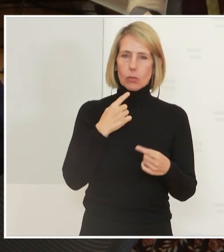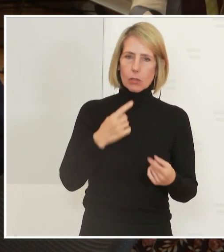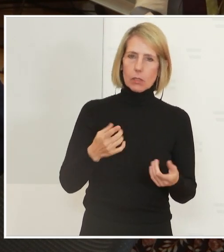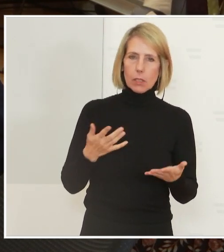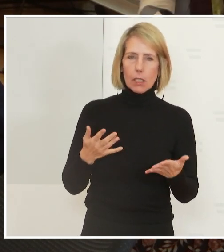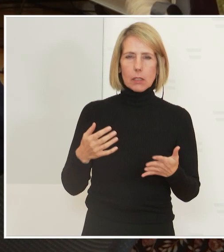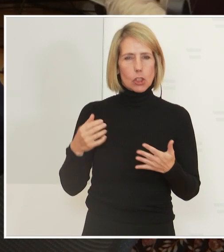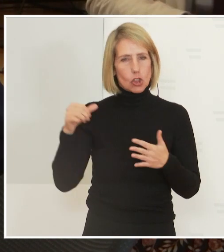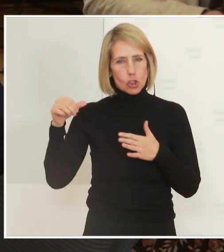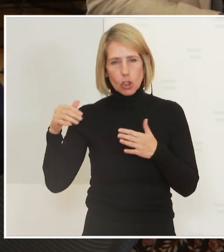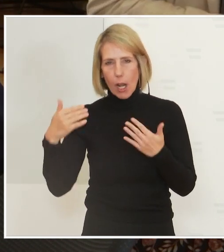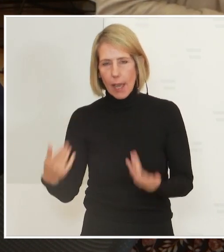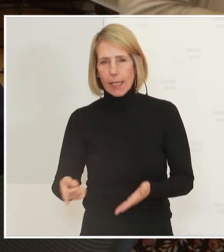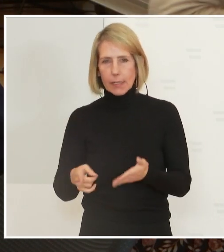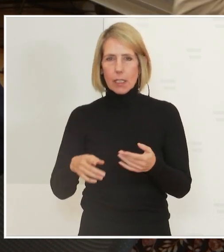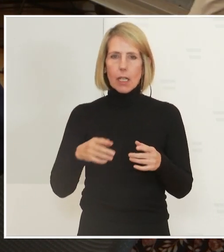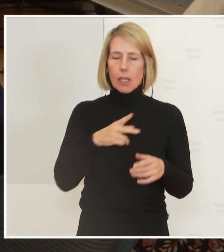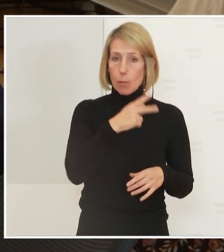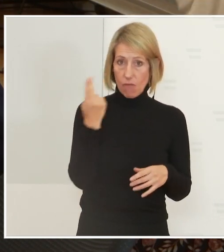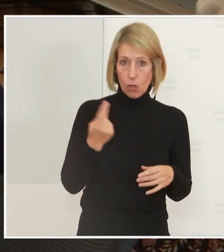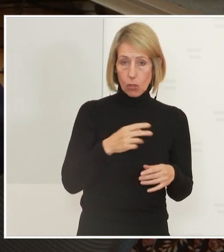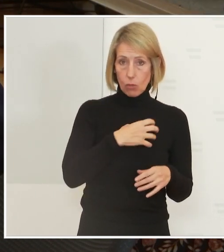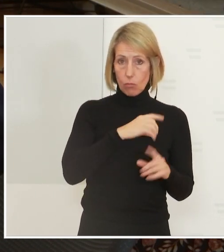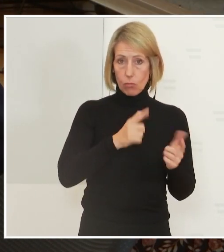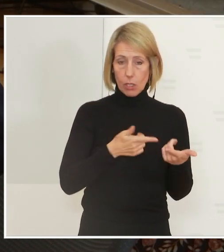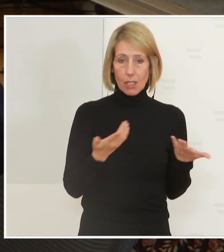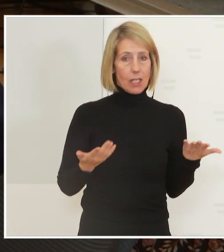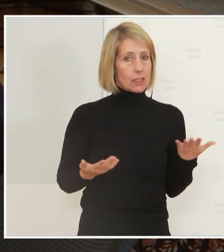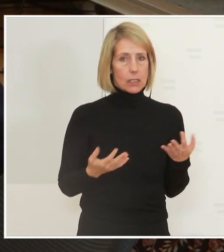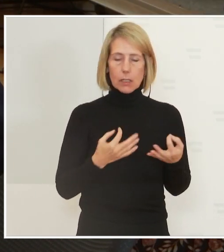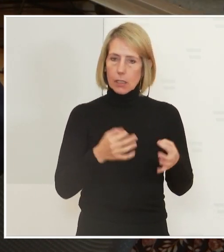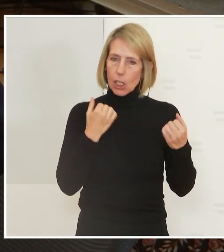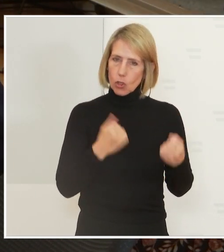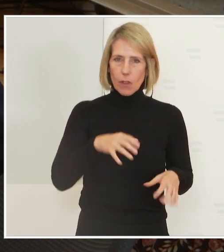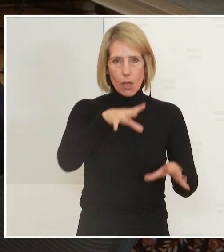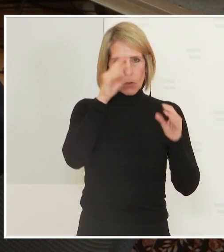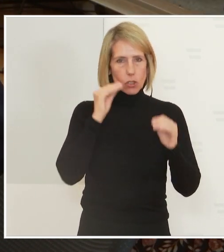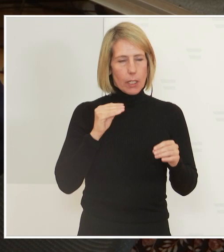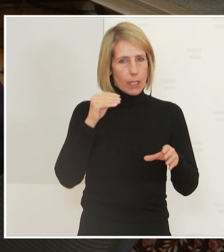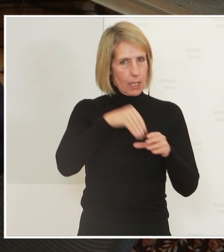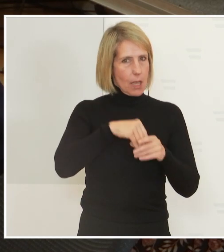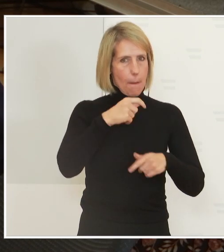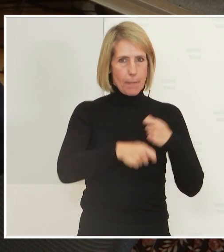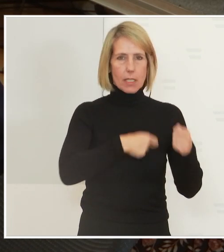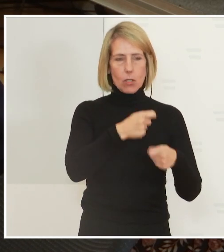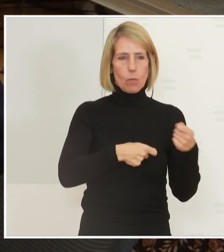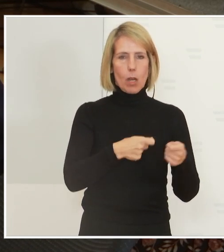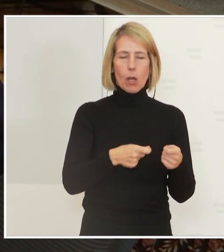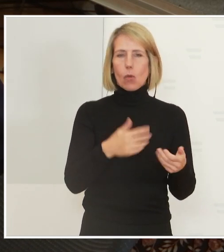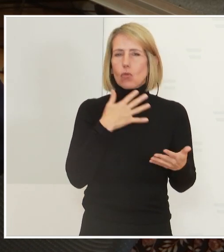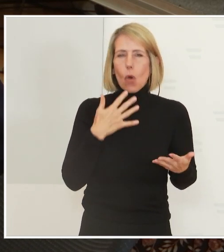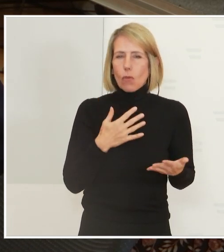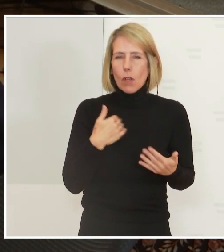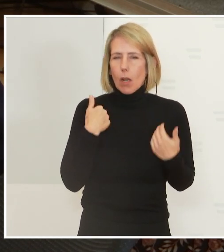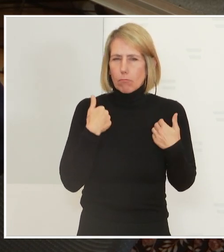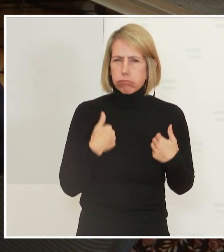das ist sehr schwierig für die Bevölkerung da mitzuziehen, nachdem die jetzt konkret im Burgenland so viele Mühen quasi auf sich genommen